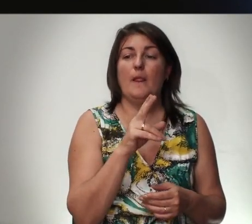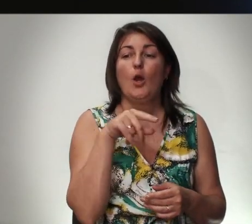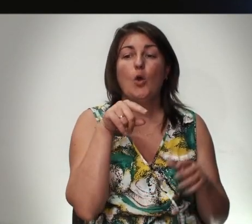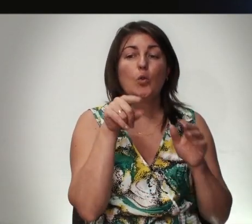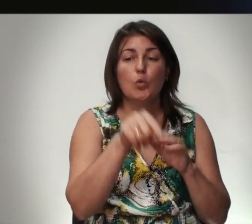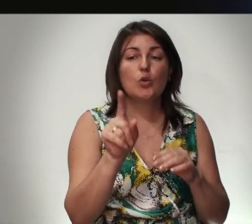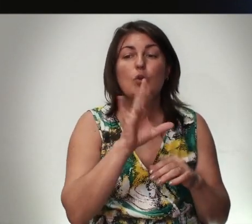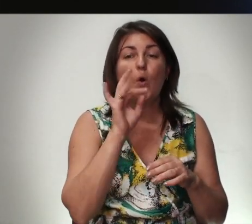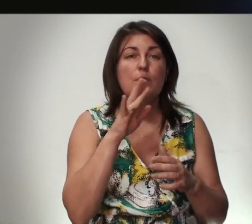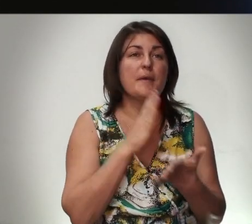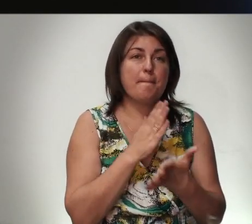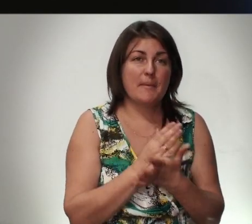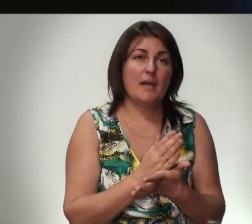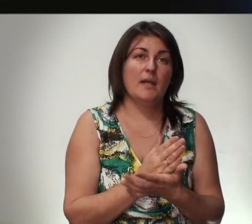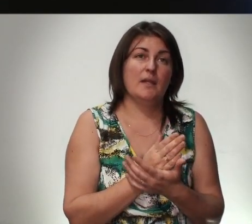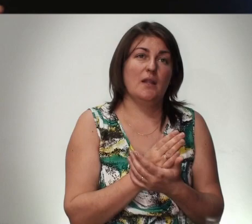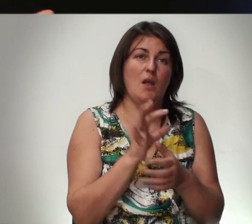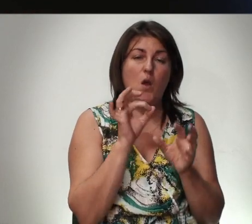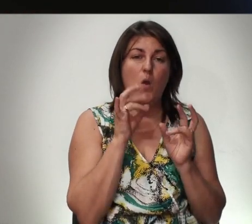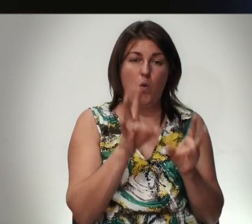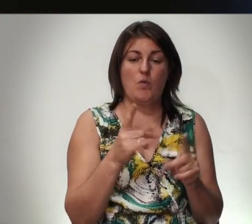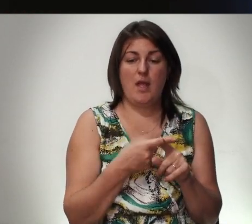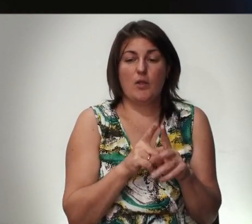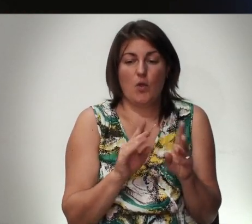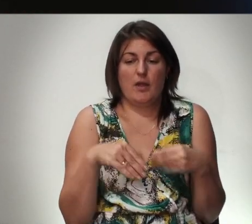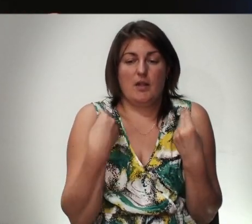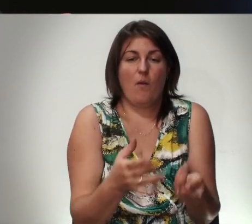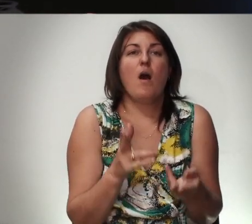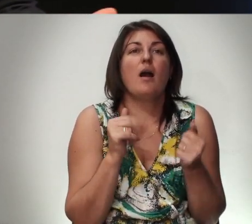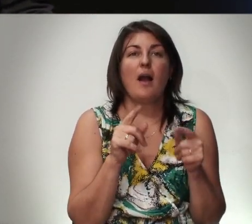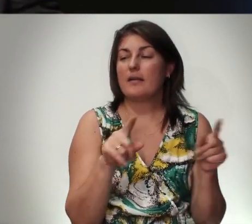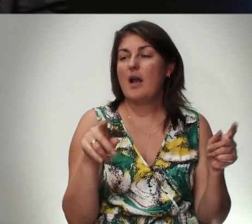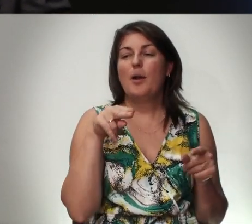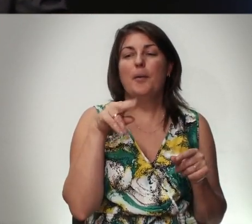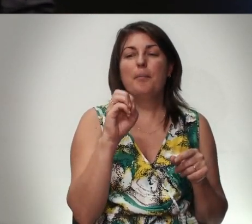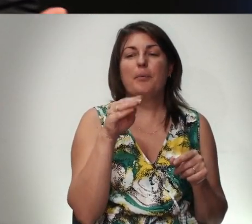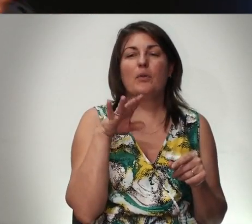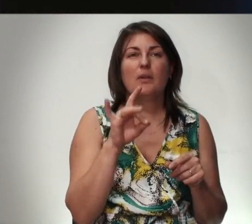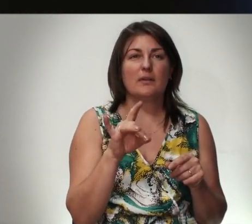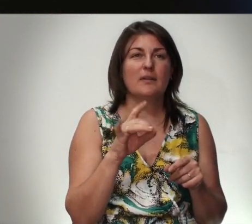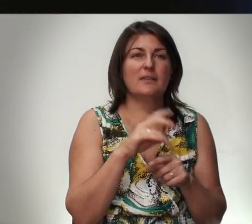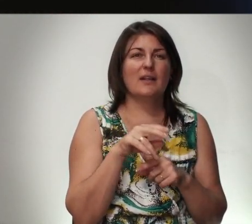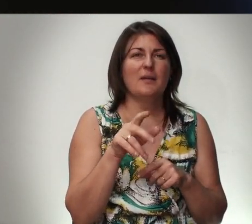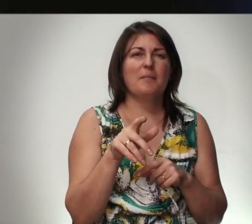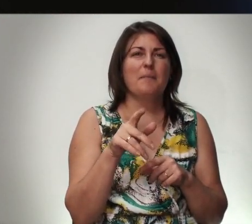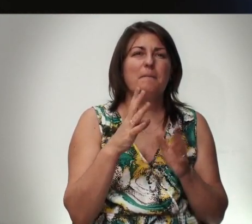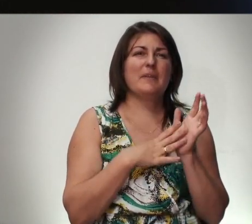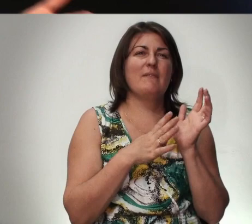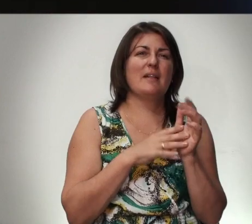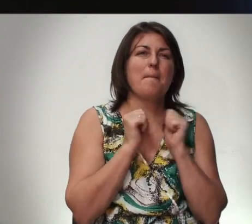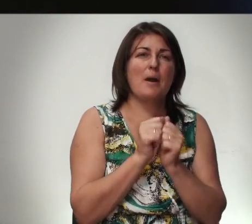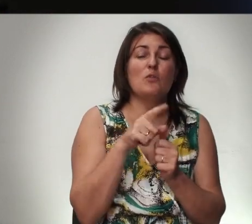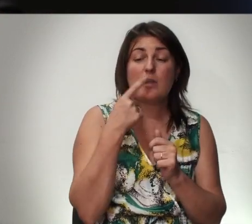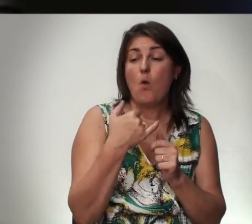Что Он Имеет Он Это И дает Как Некогда Петр И Ян Шли В храм Девятой Молитве Они